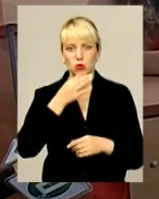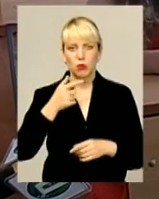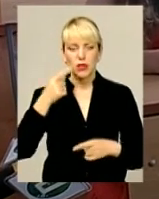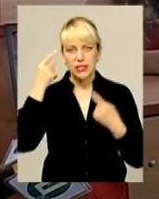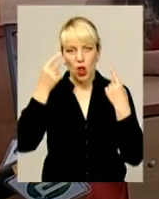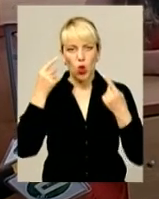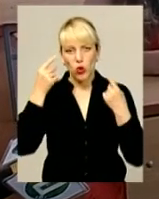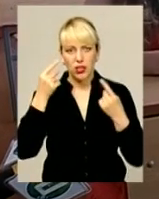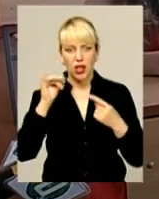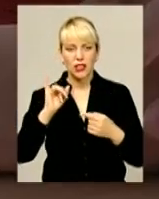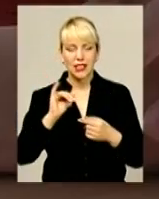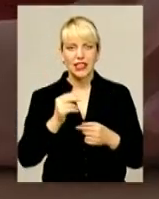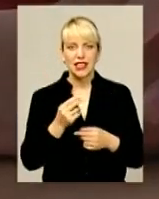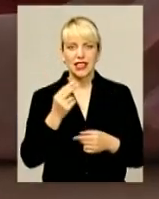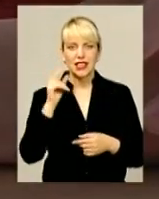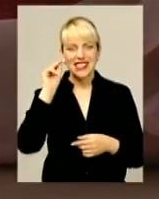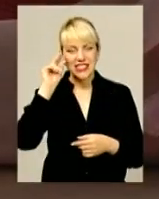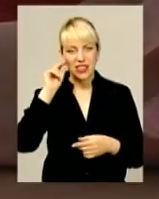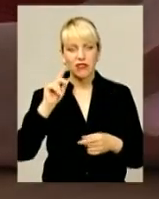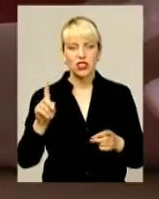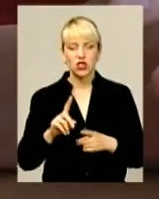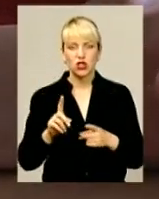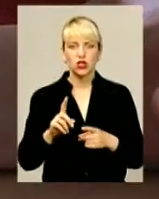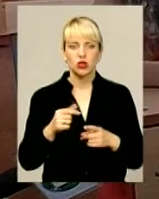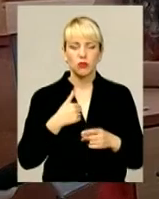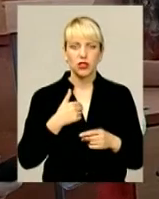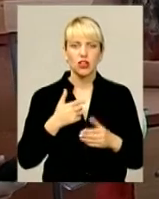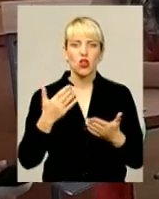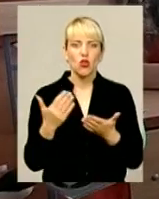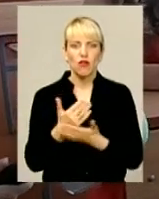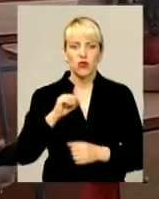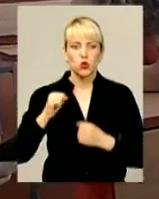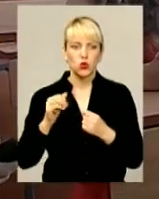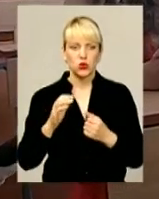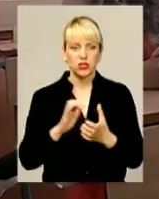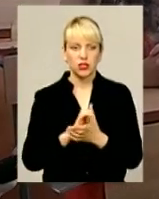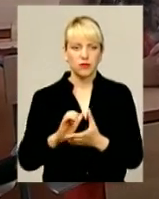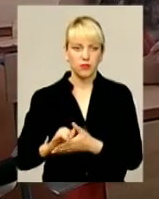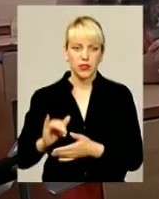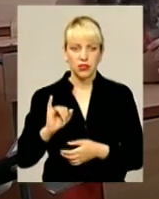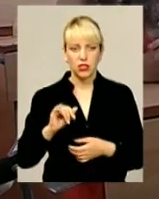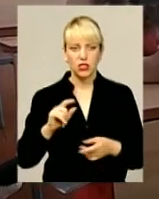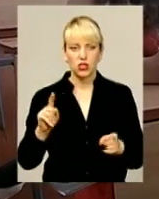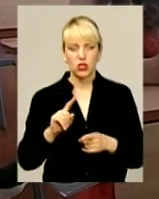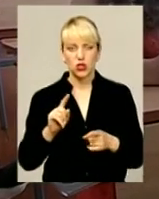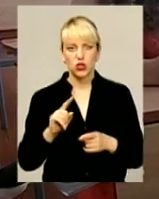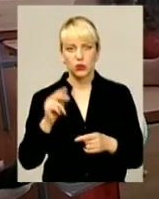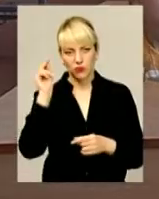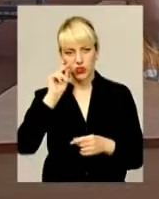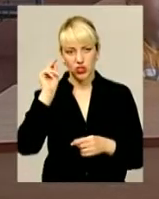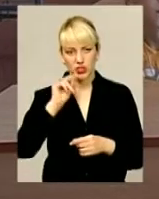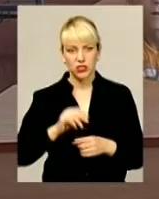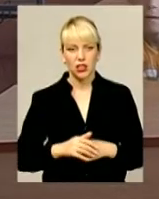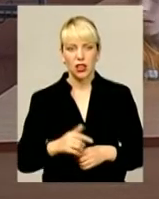і цифри, щоб завести мені нових друзів, і щоб вчитися.